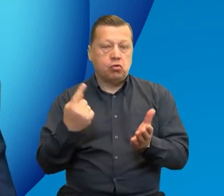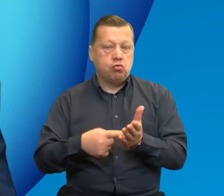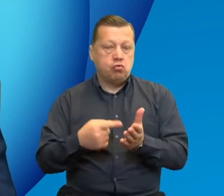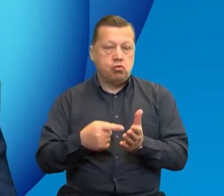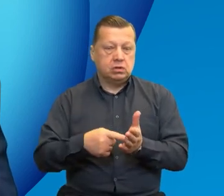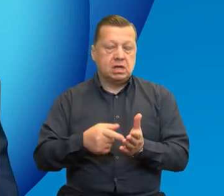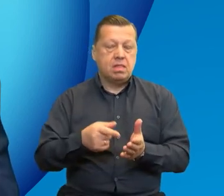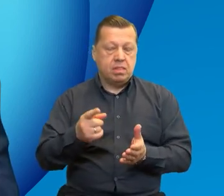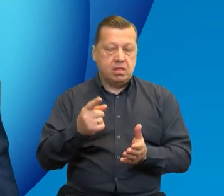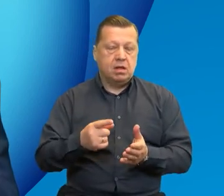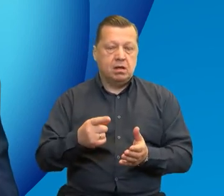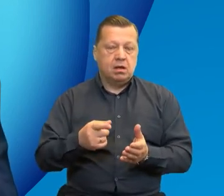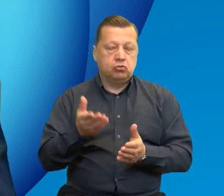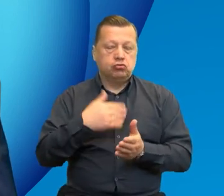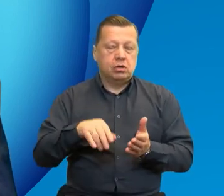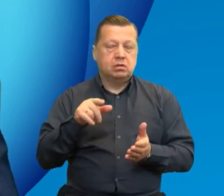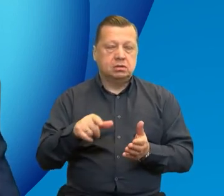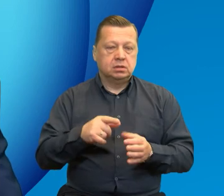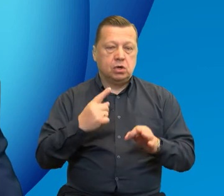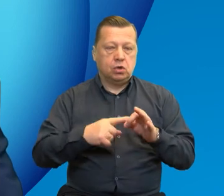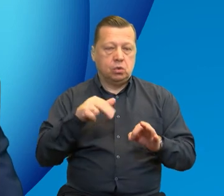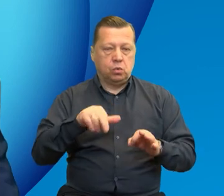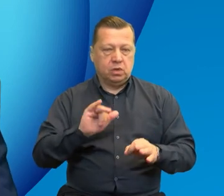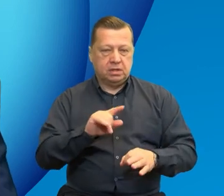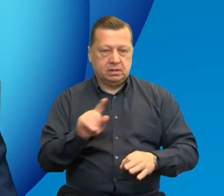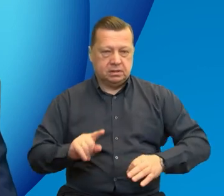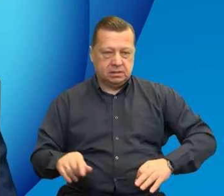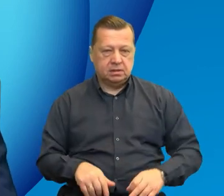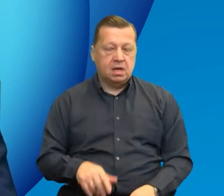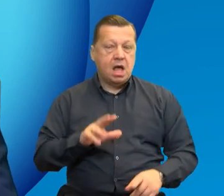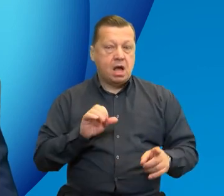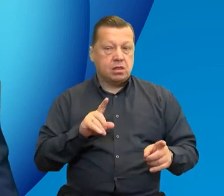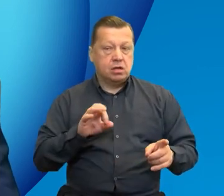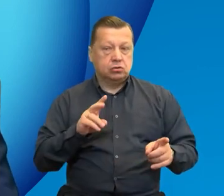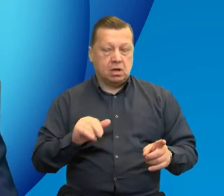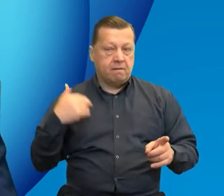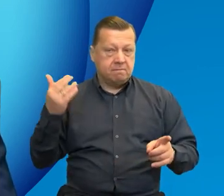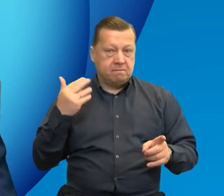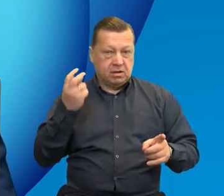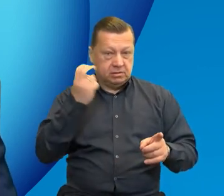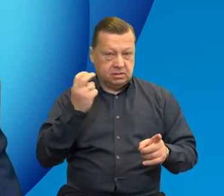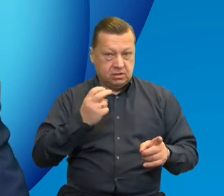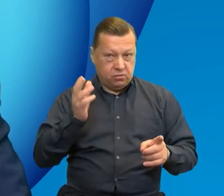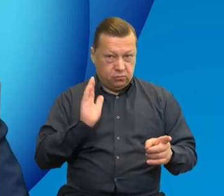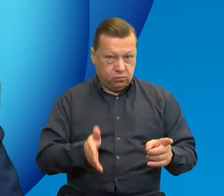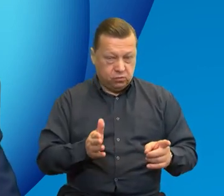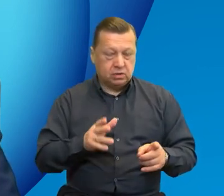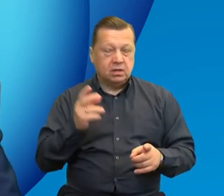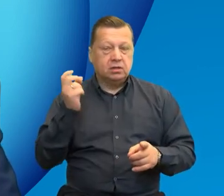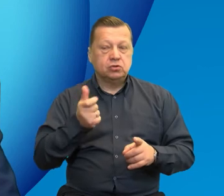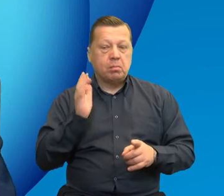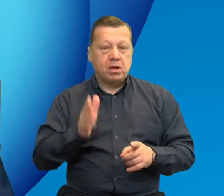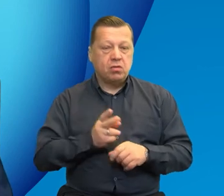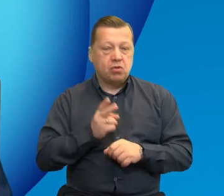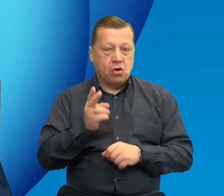część quizu. Agnieszka zaprezentowała nam ciekawe informacje o tym, co nas czeka, jeśli chodzi o dostępność